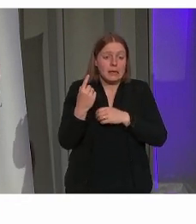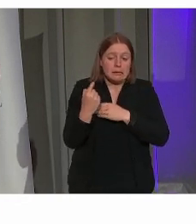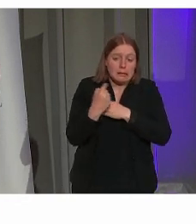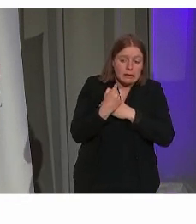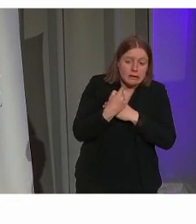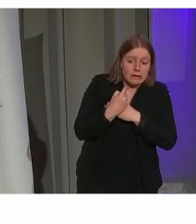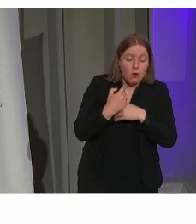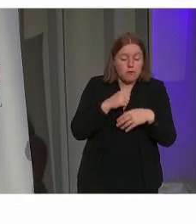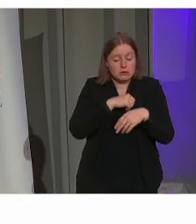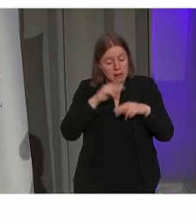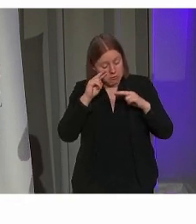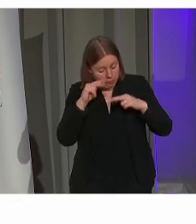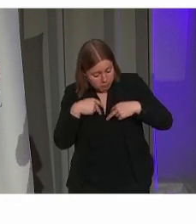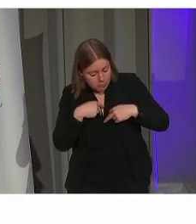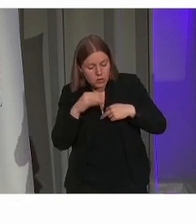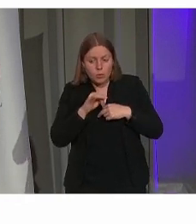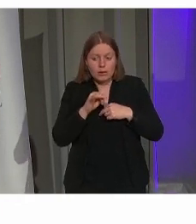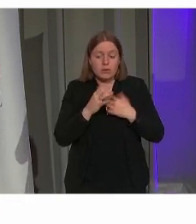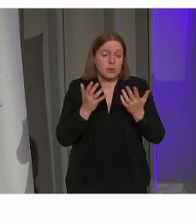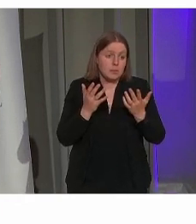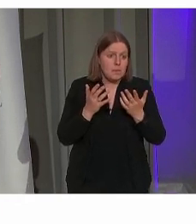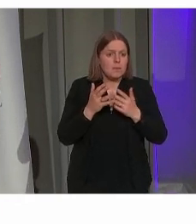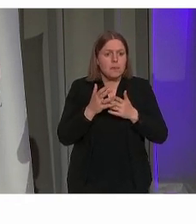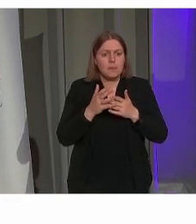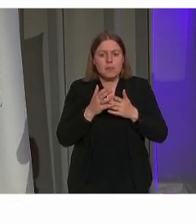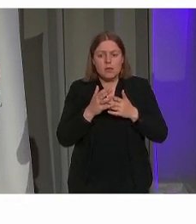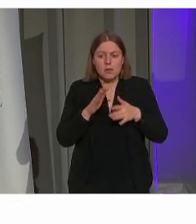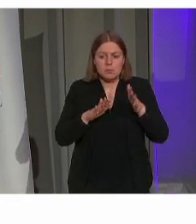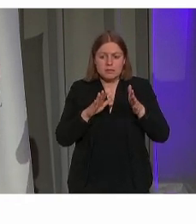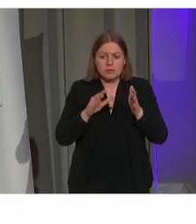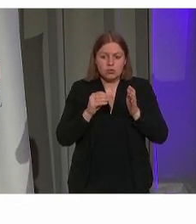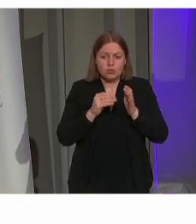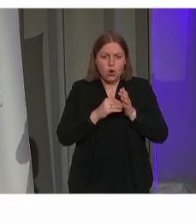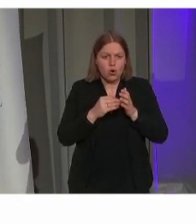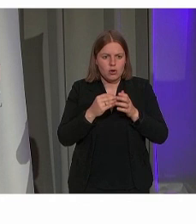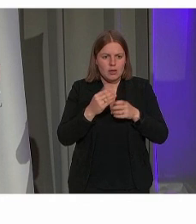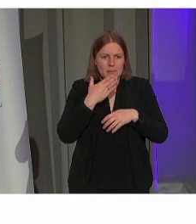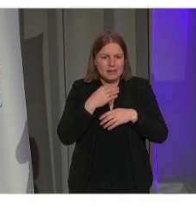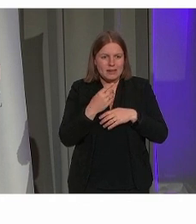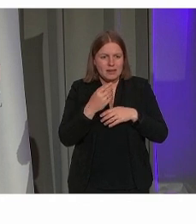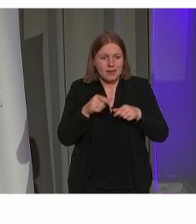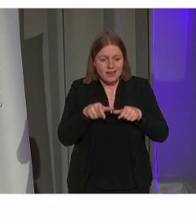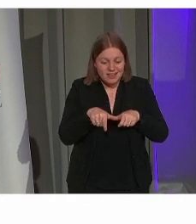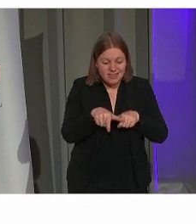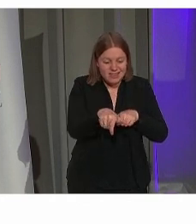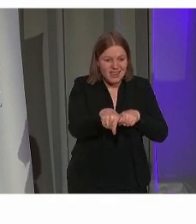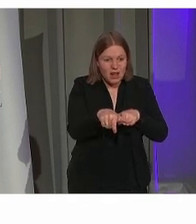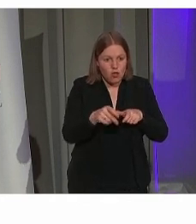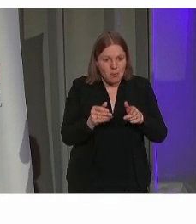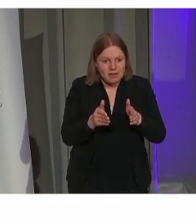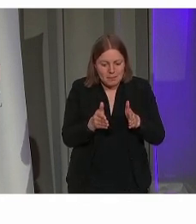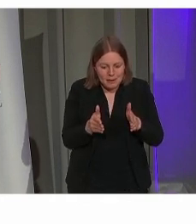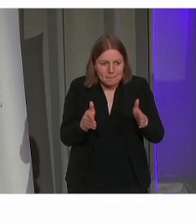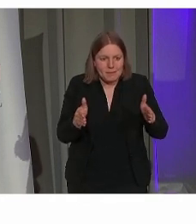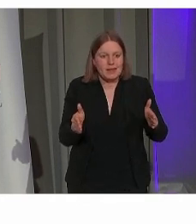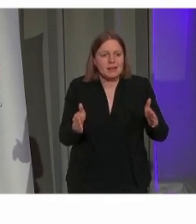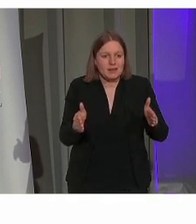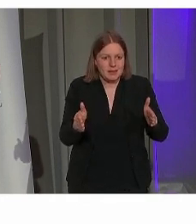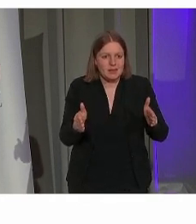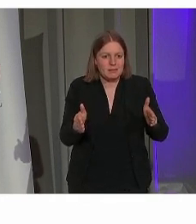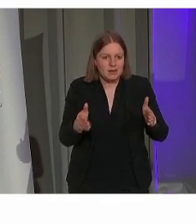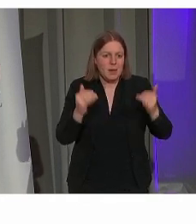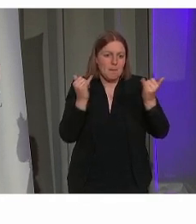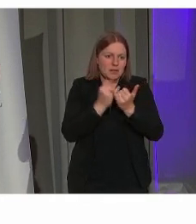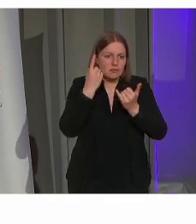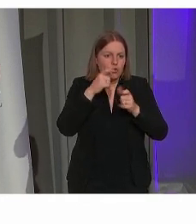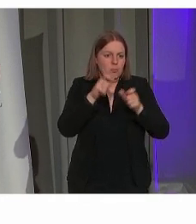zelfreflectie zou kunnen zijn dat hier eigenlijk nog een tegeltje meer had kunnen zijn waardoor het eigenlijk een comfortstrook had kunnen worden.